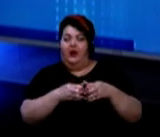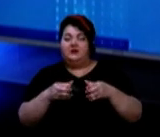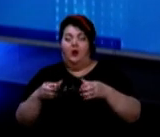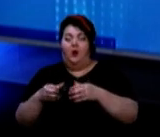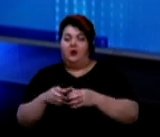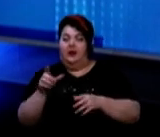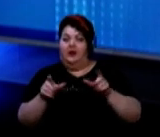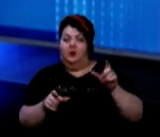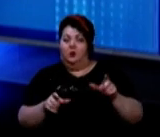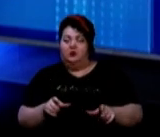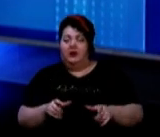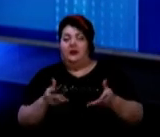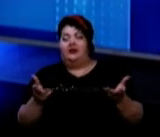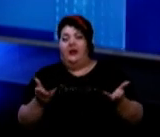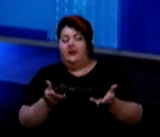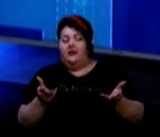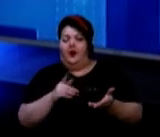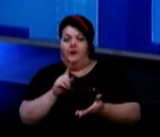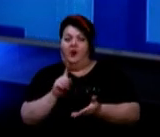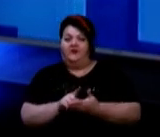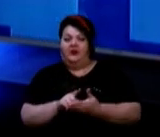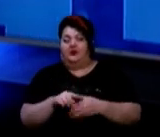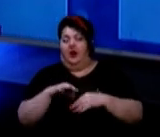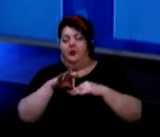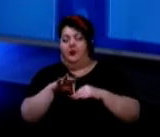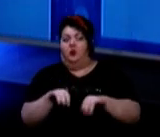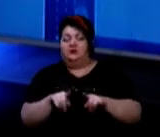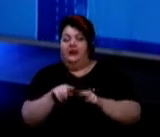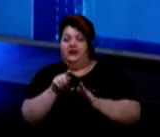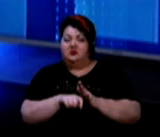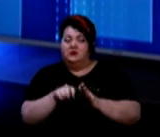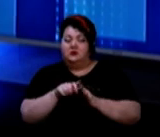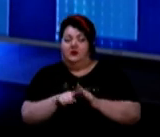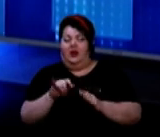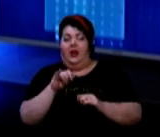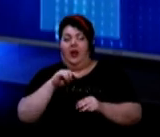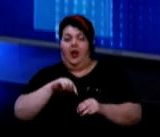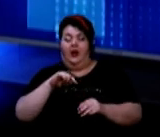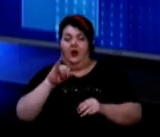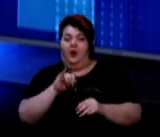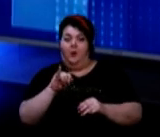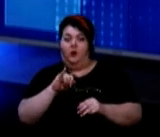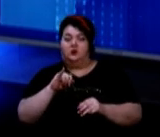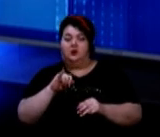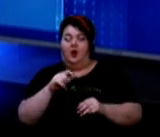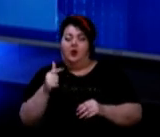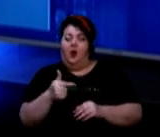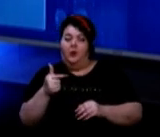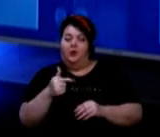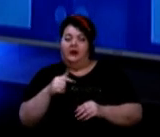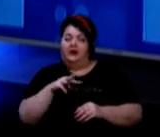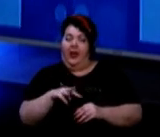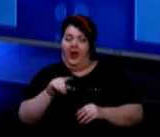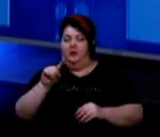людей, які повинні проходити тестування як і на імуноглобуліни М і G, так і